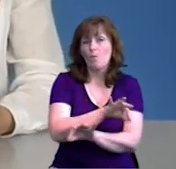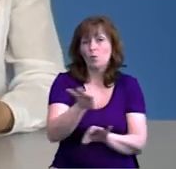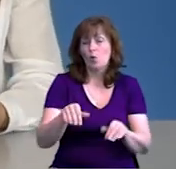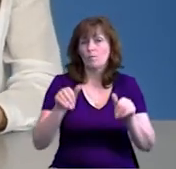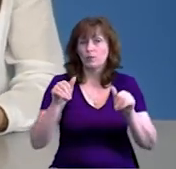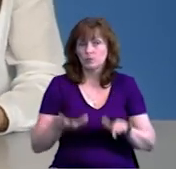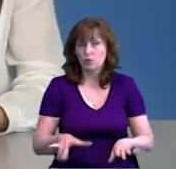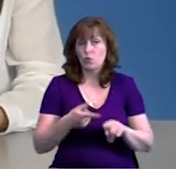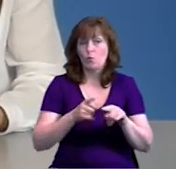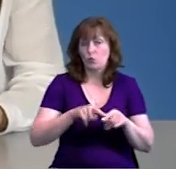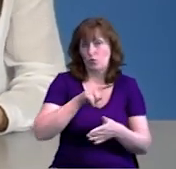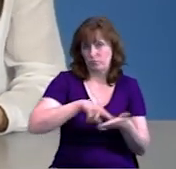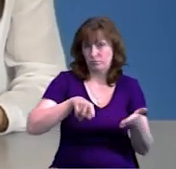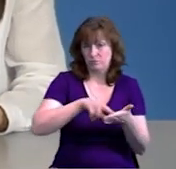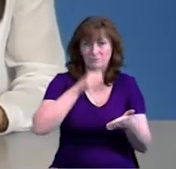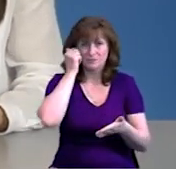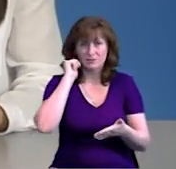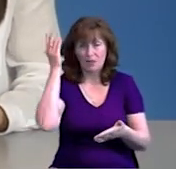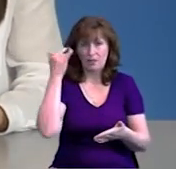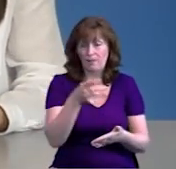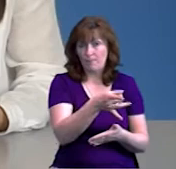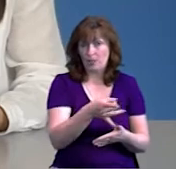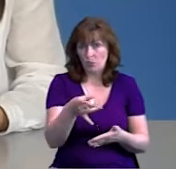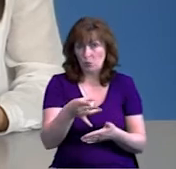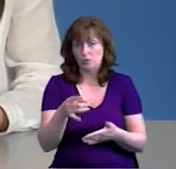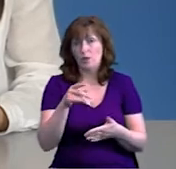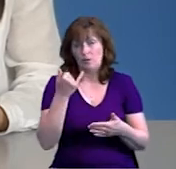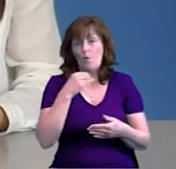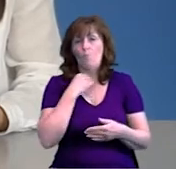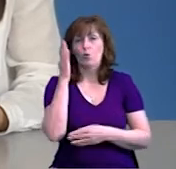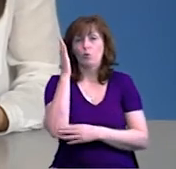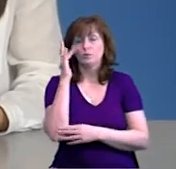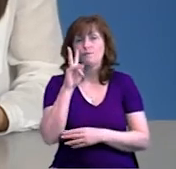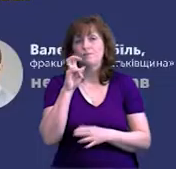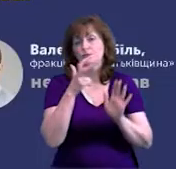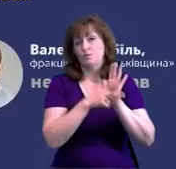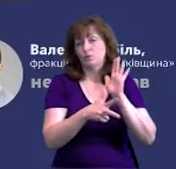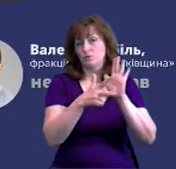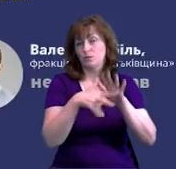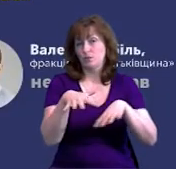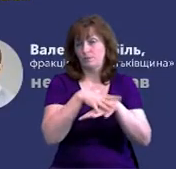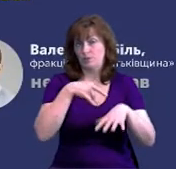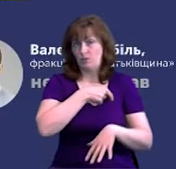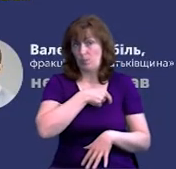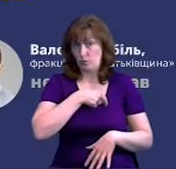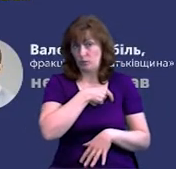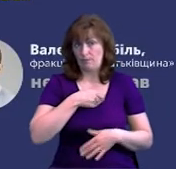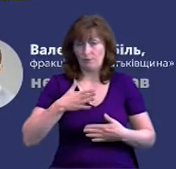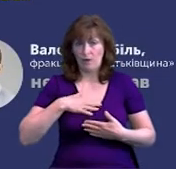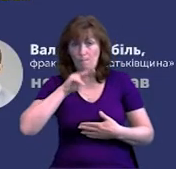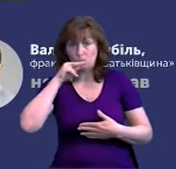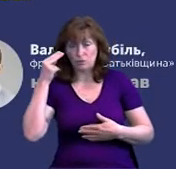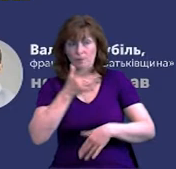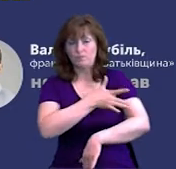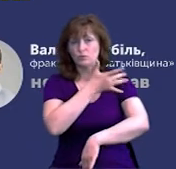утворення і ліквідацію районів сьогодні проголосували 238 депутатів Верховної Ради. Серед них депутати з Чернігівщини, від